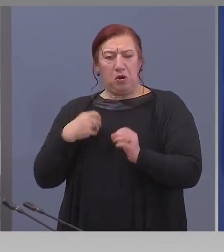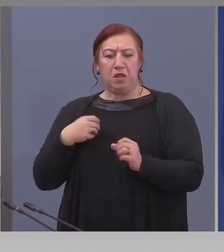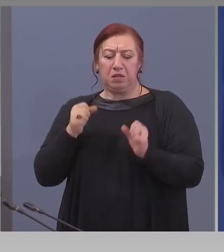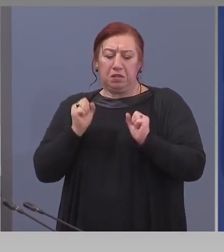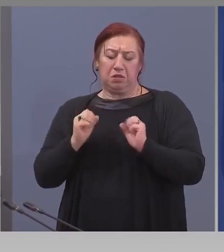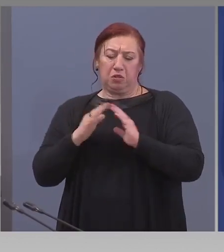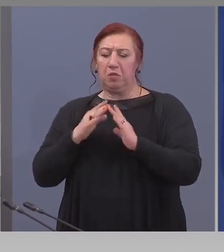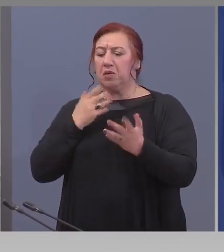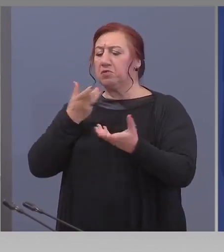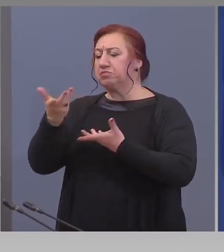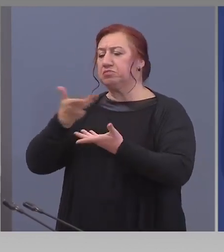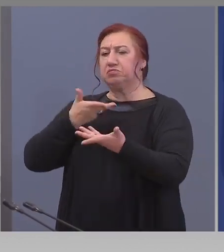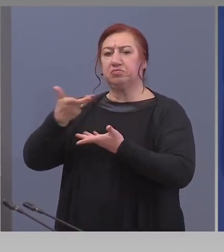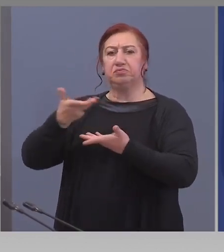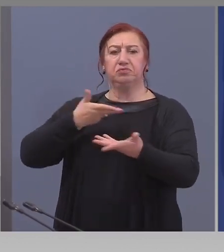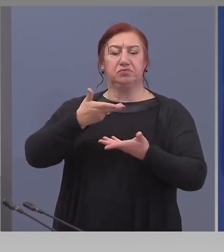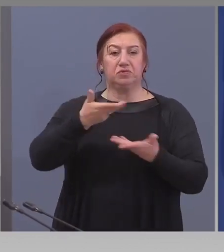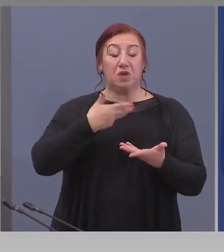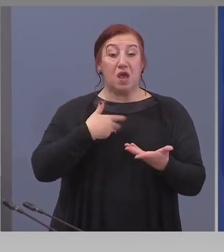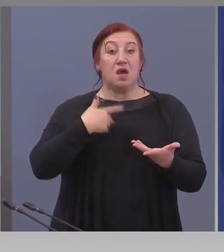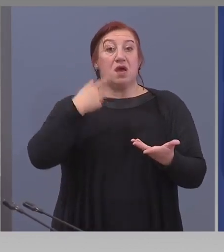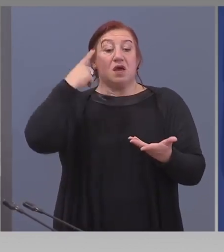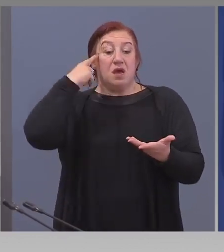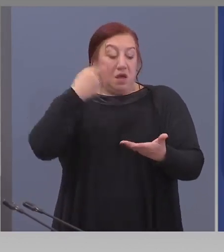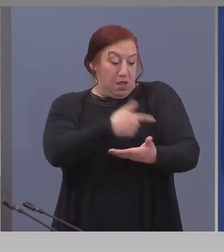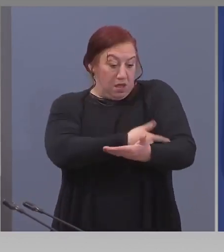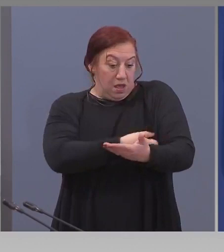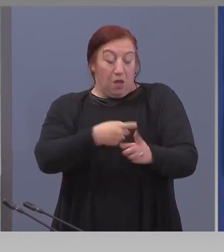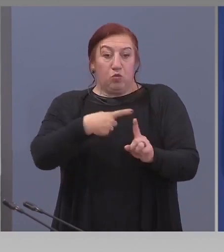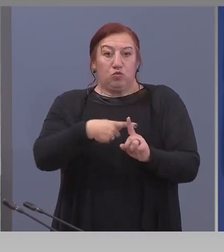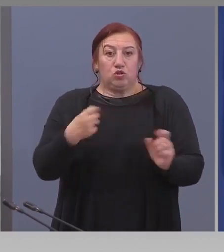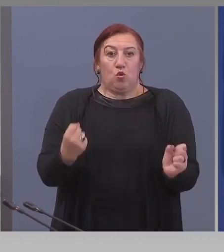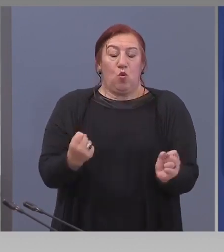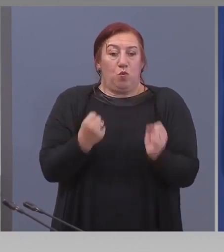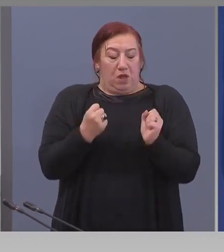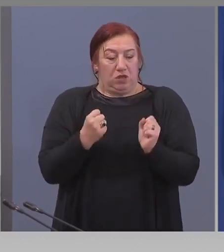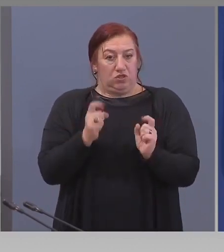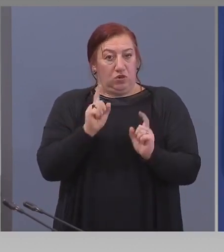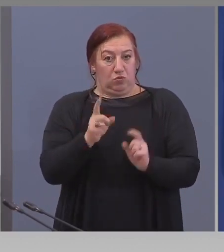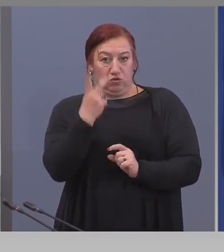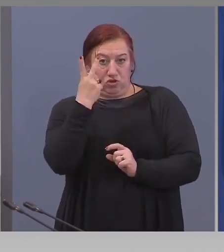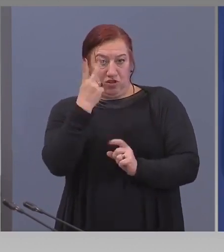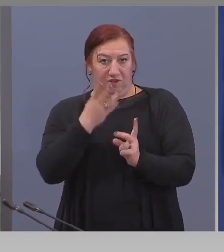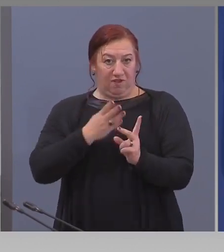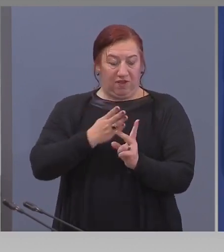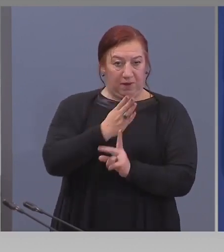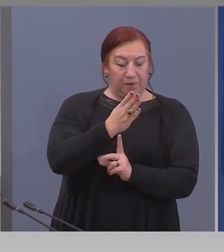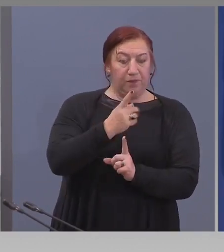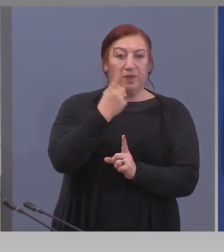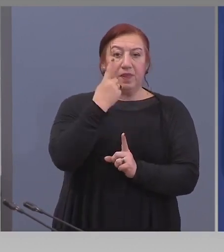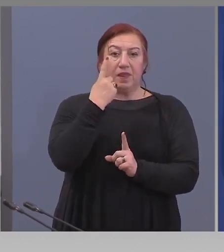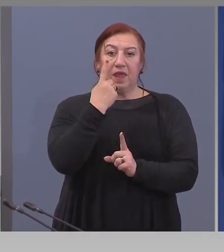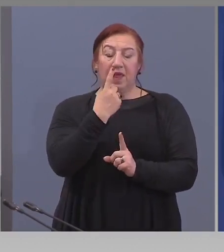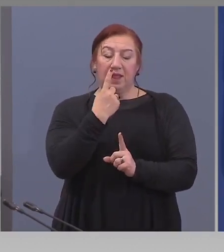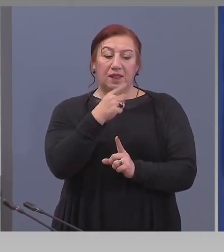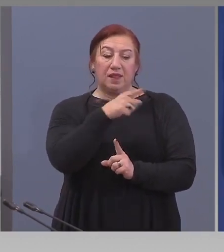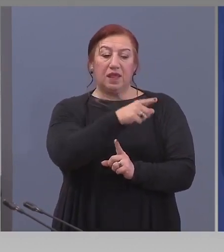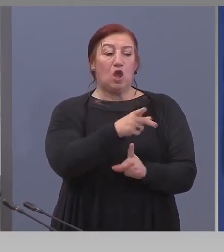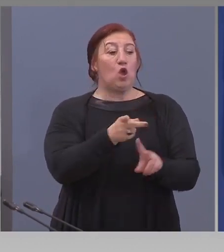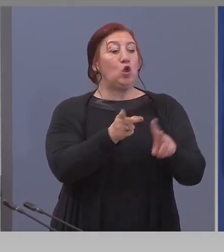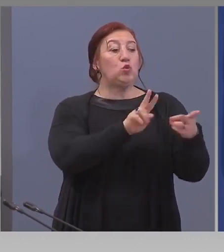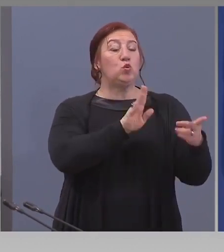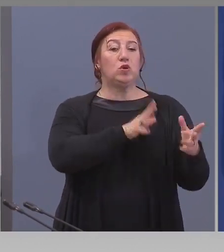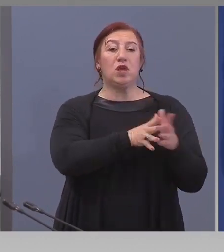установен, че е положителен. И те могат да бъдат два вида. Едните да са такива, които са го заразили него.